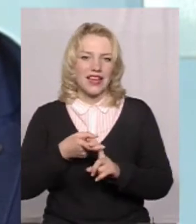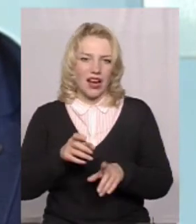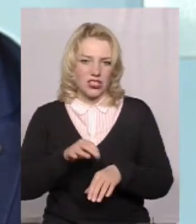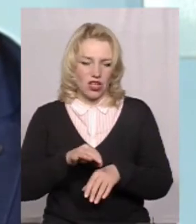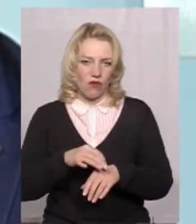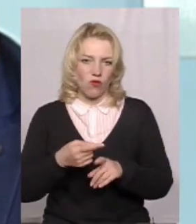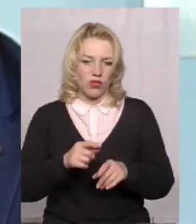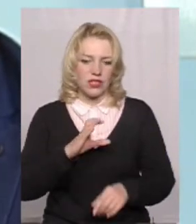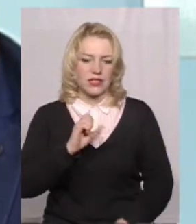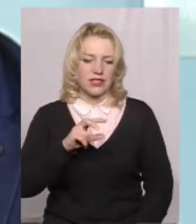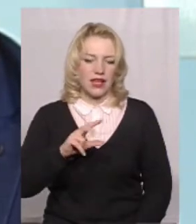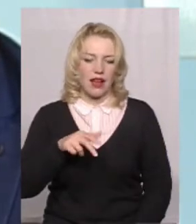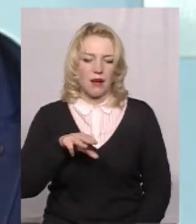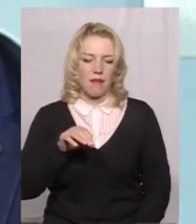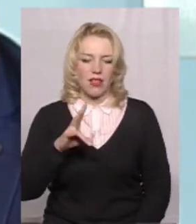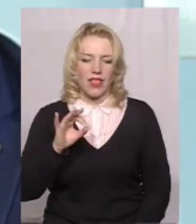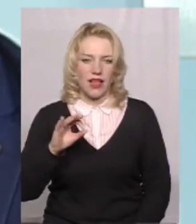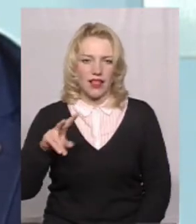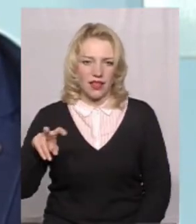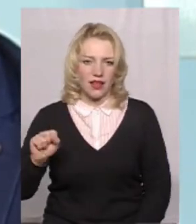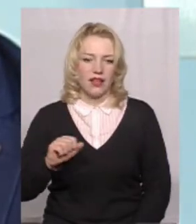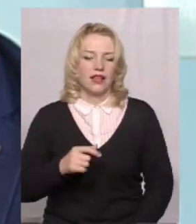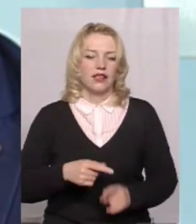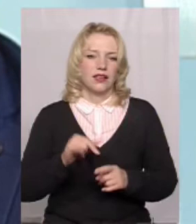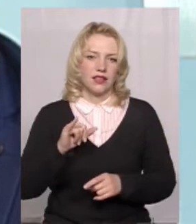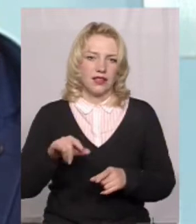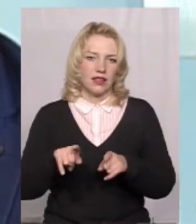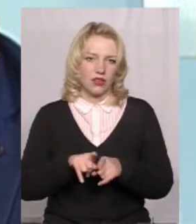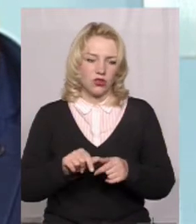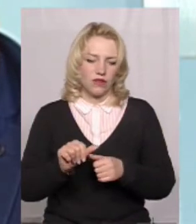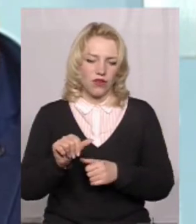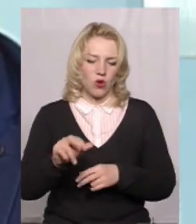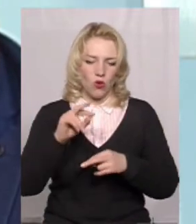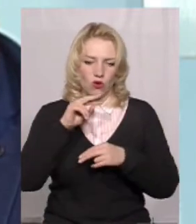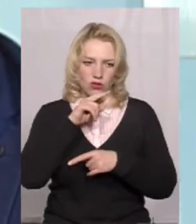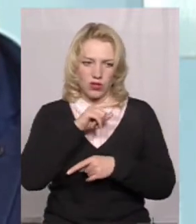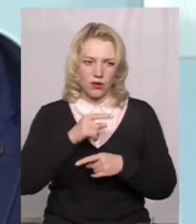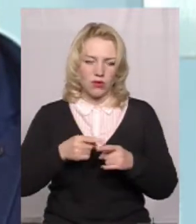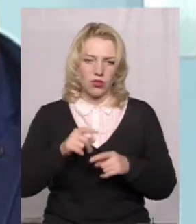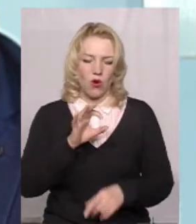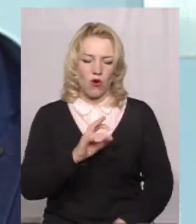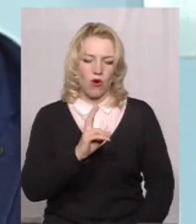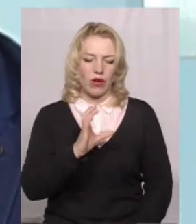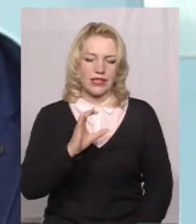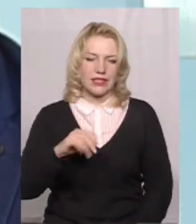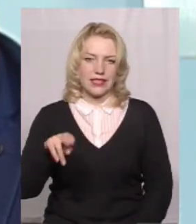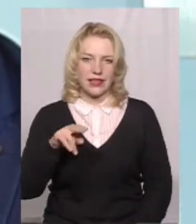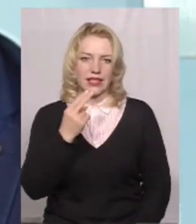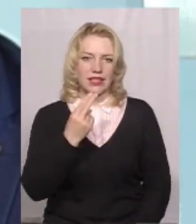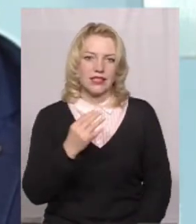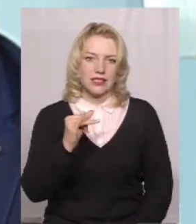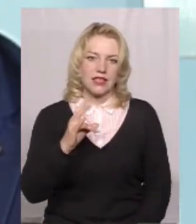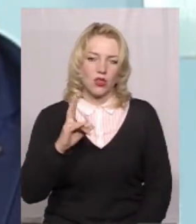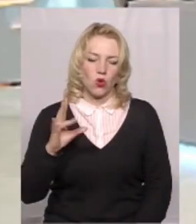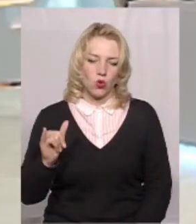Так. І також виключили утруєння фосфідом цинку і утруєння